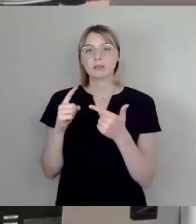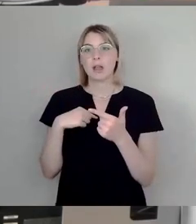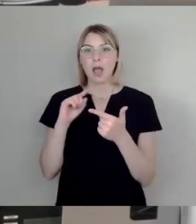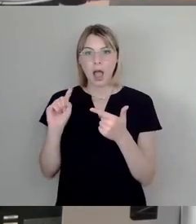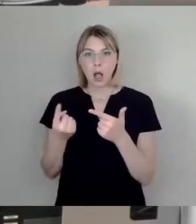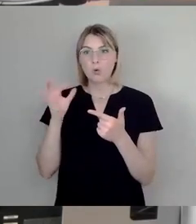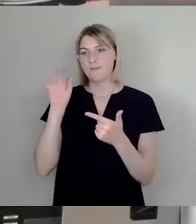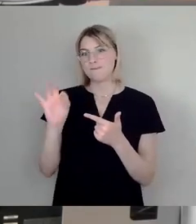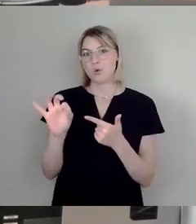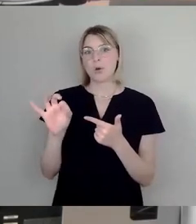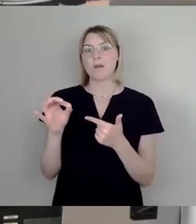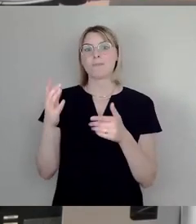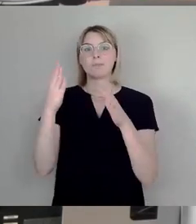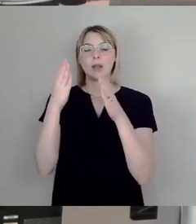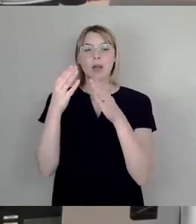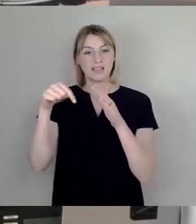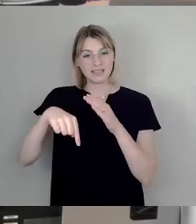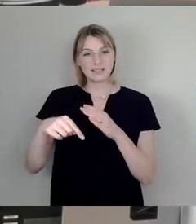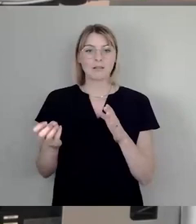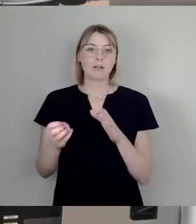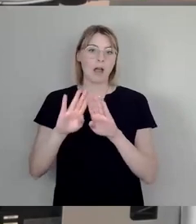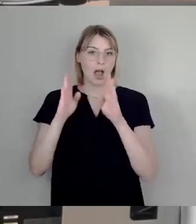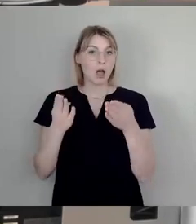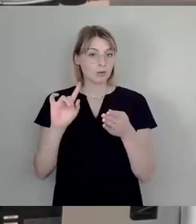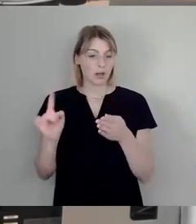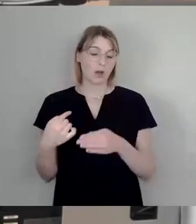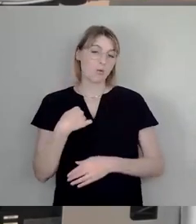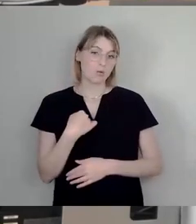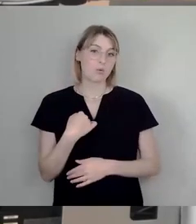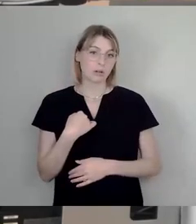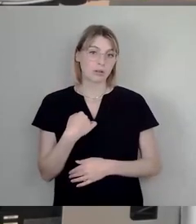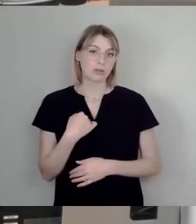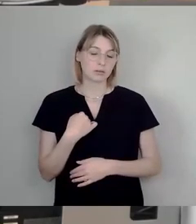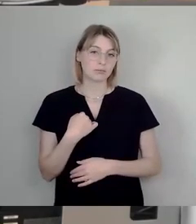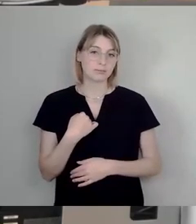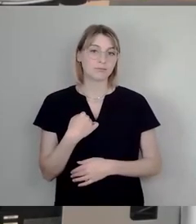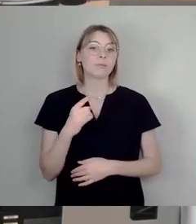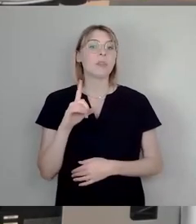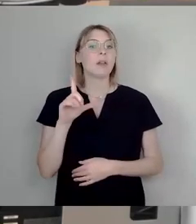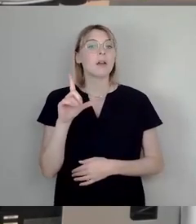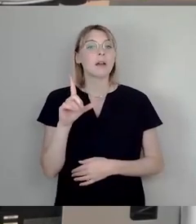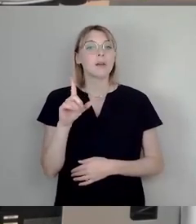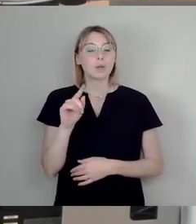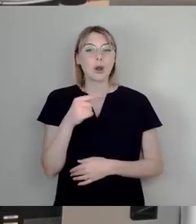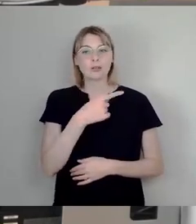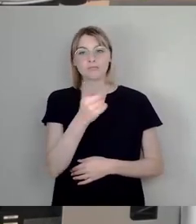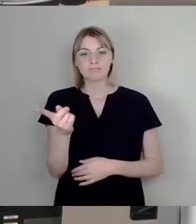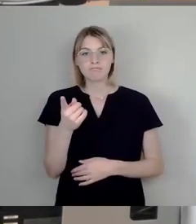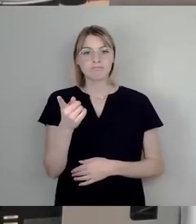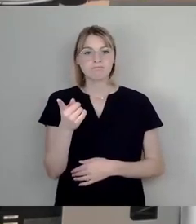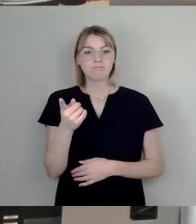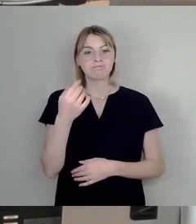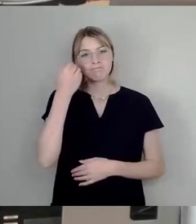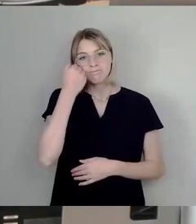Haus und alle unsere Mitbewohner und Akteure bin. Sie würden uns einen Gefallen tun, wenn Sie trotz